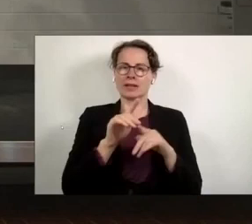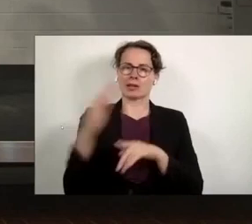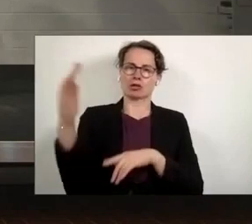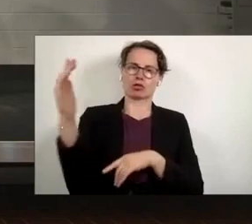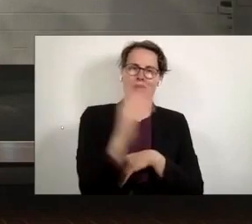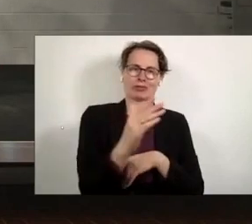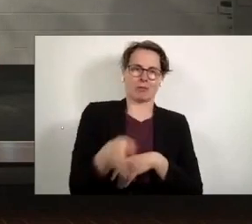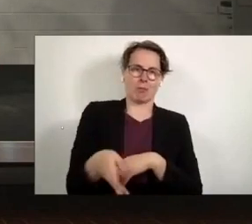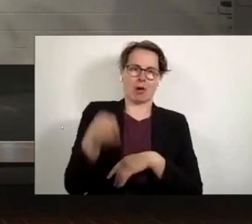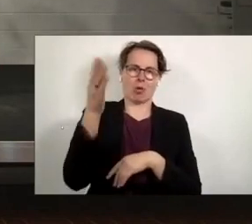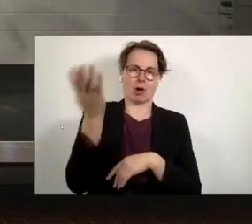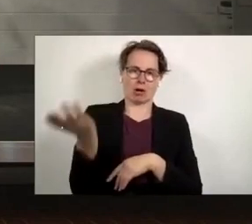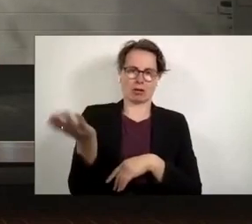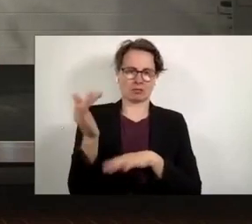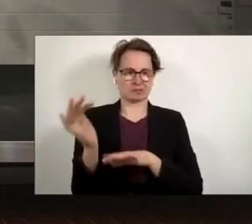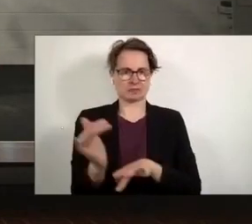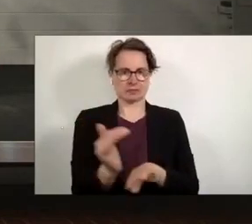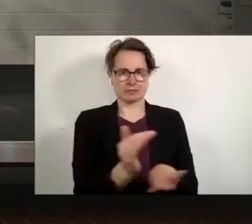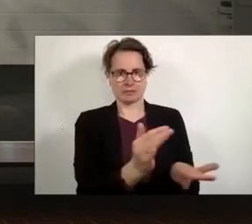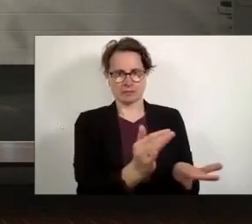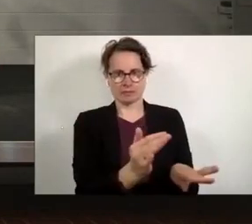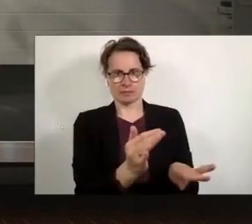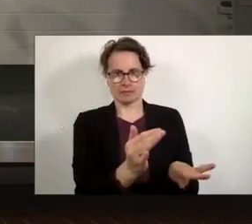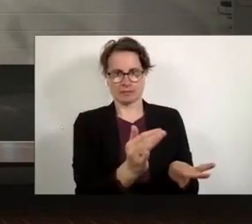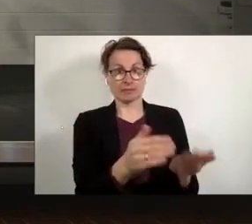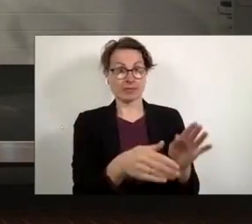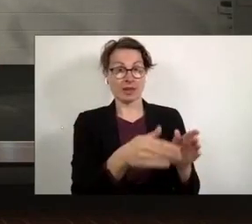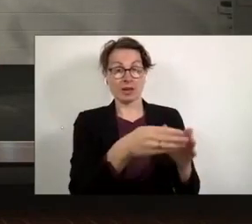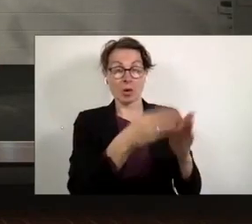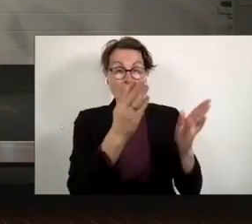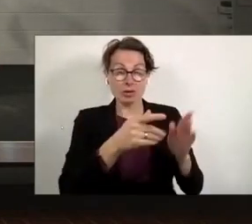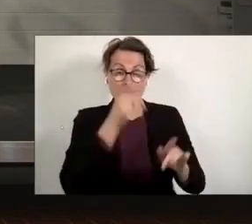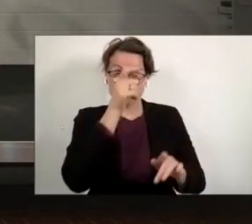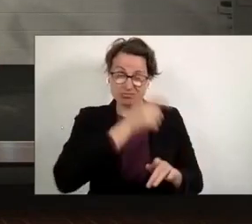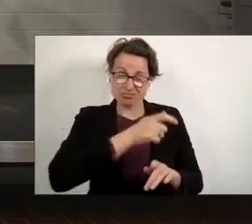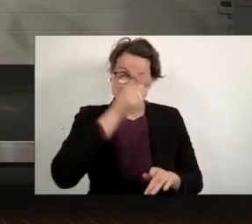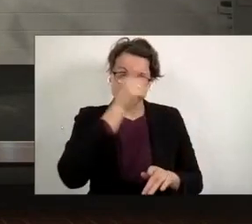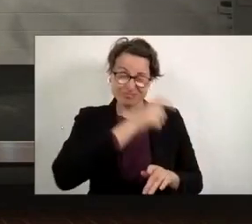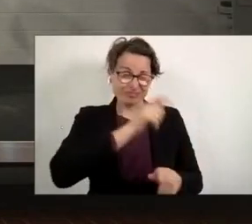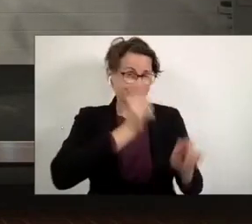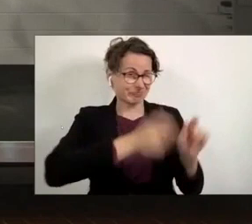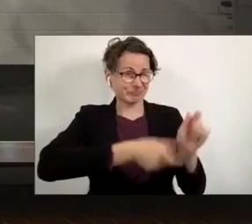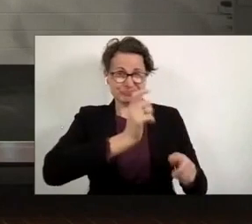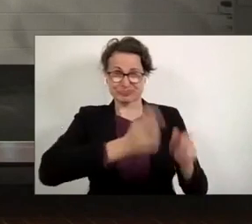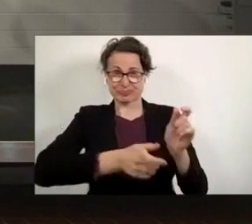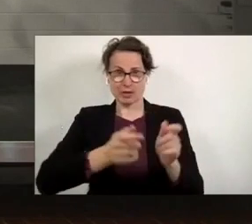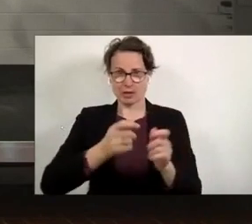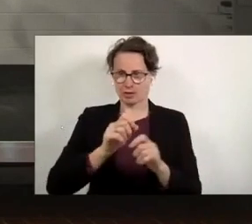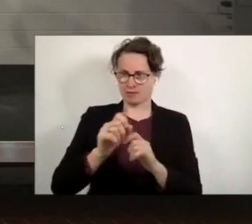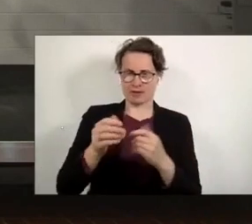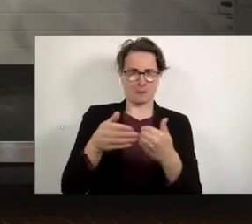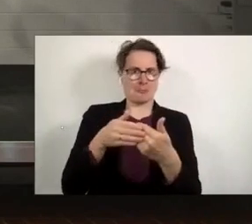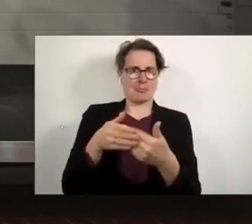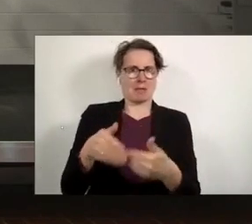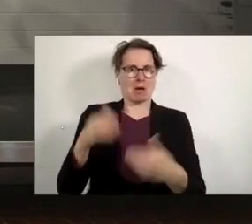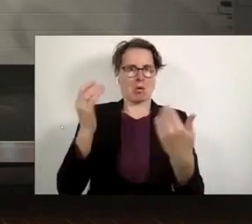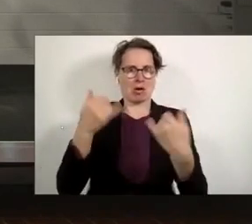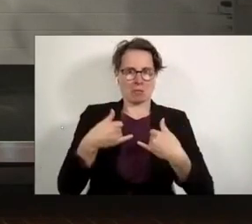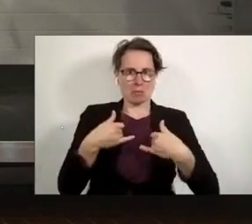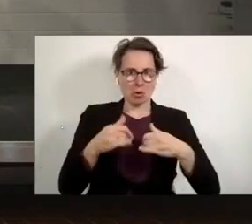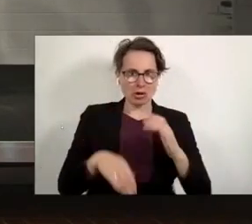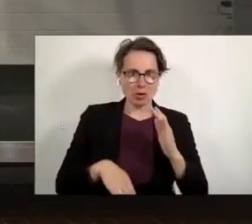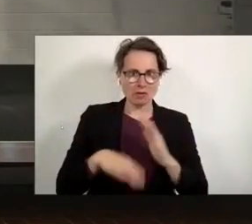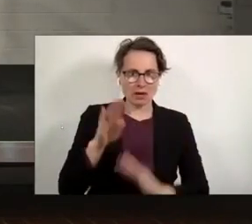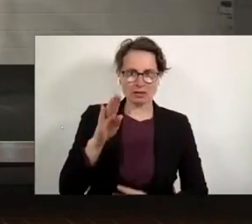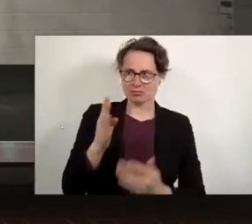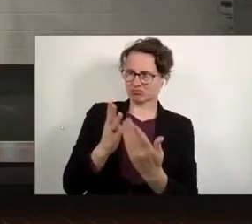Das wirkte auf jeden Fall noch nach. Die Häuser waren richtig runtergekommen. Obwohl du an der Mauer geboren und aufgewachsen bist, hat diese Mauer